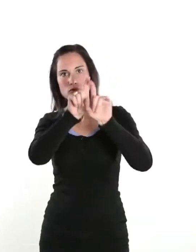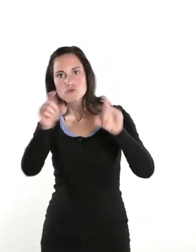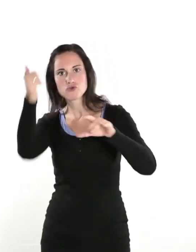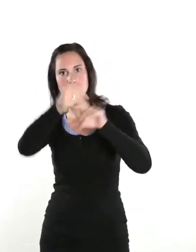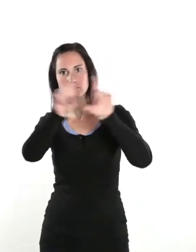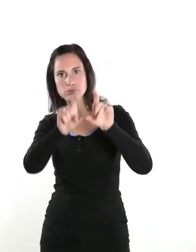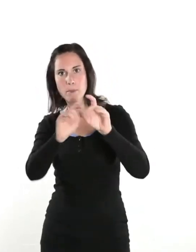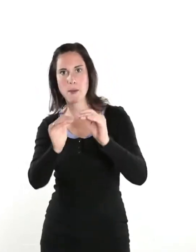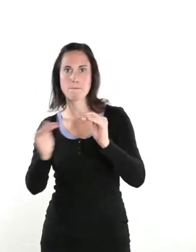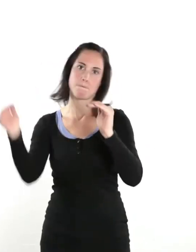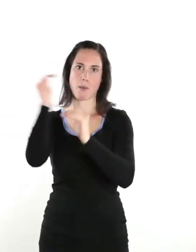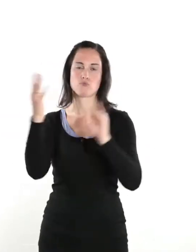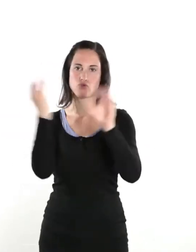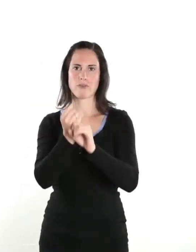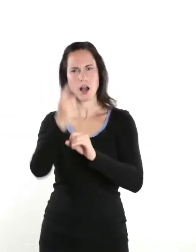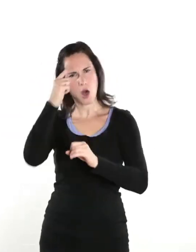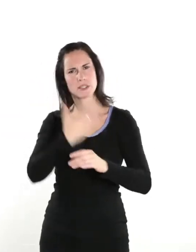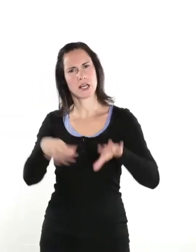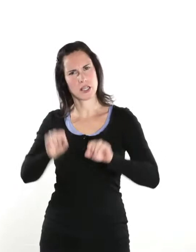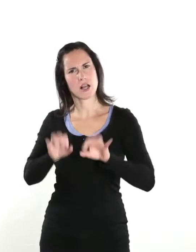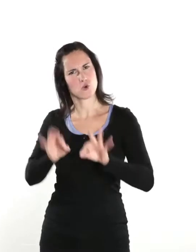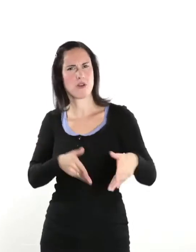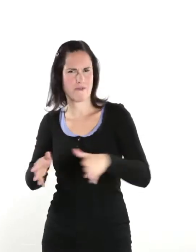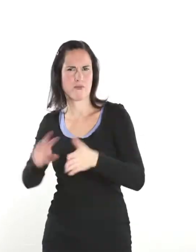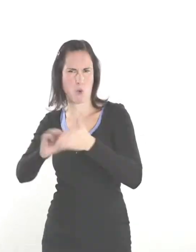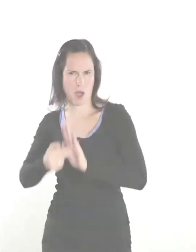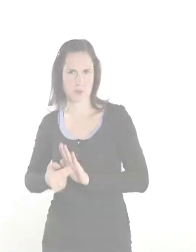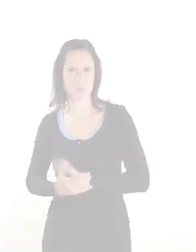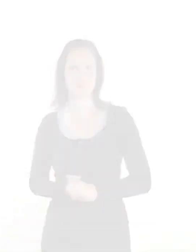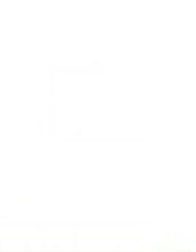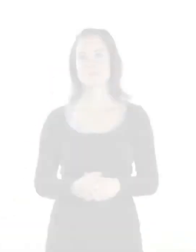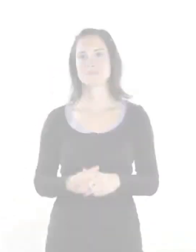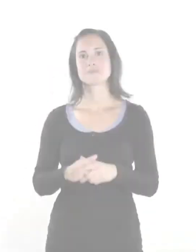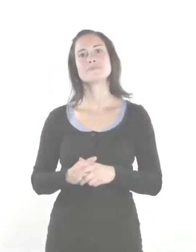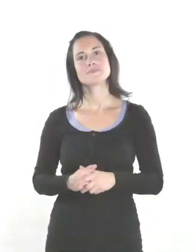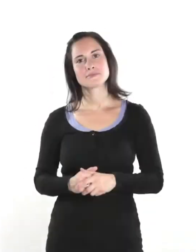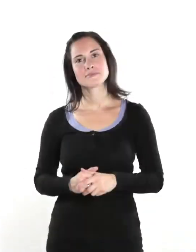Führungsfunktionen zu kommen, als das bisher der Fall ist. Wir haben jedenfalls die Weichen richtig gestellt.